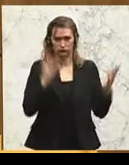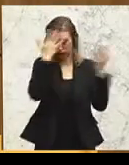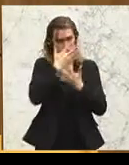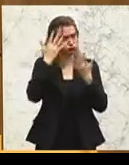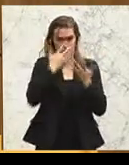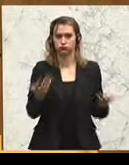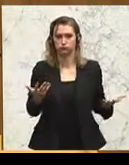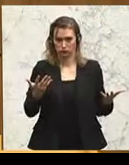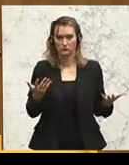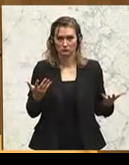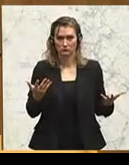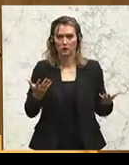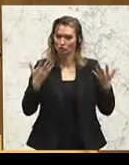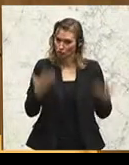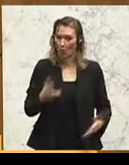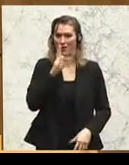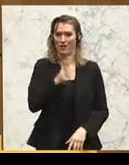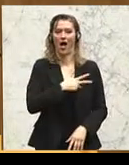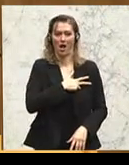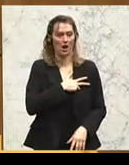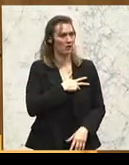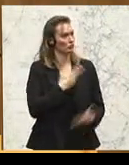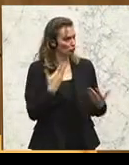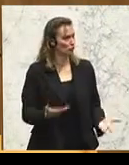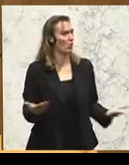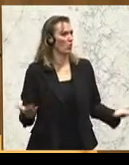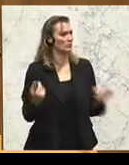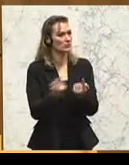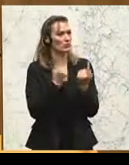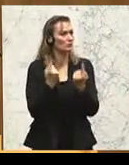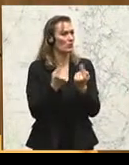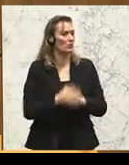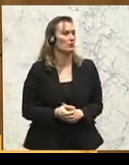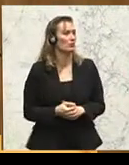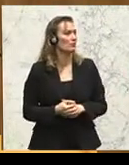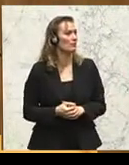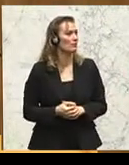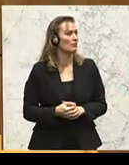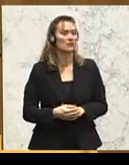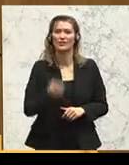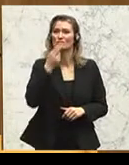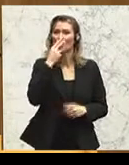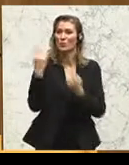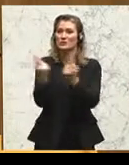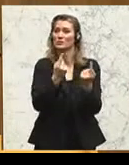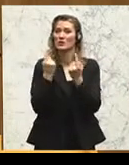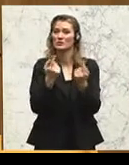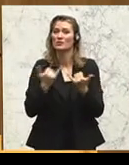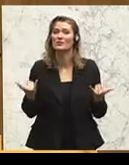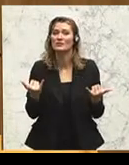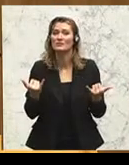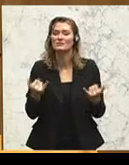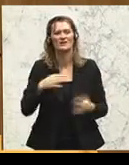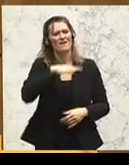Das ist die Realität. Und man kann in Anbetracht der Situation, in der